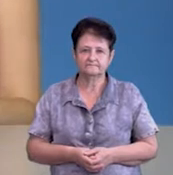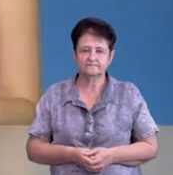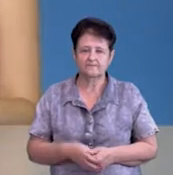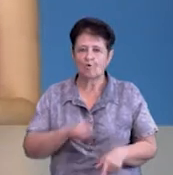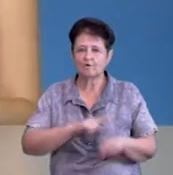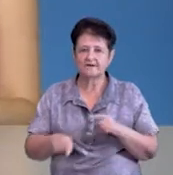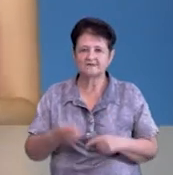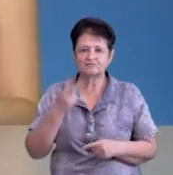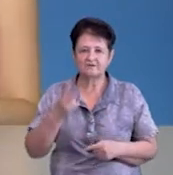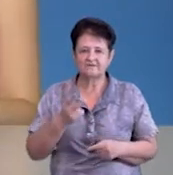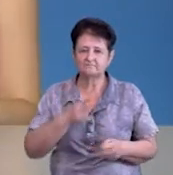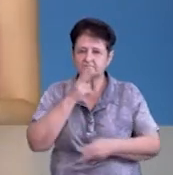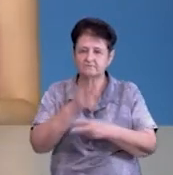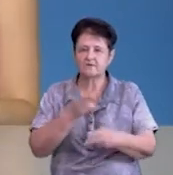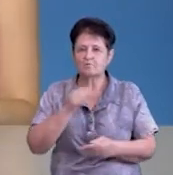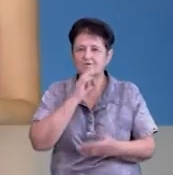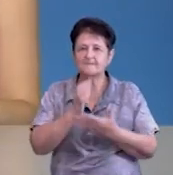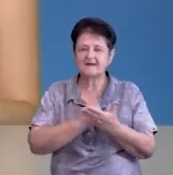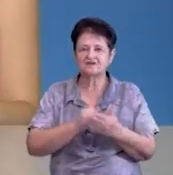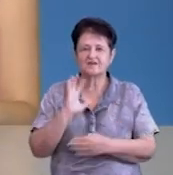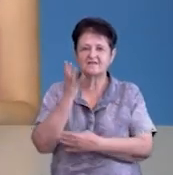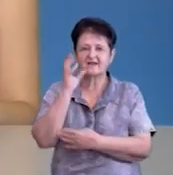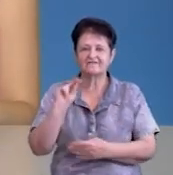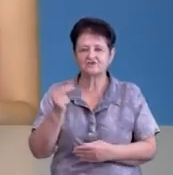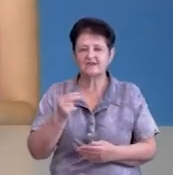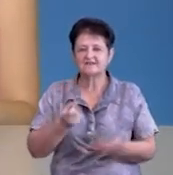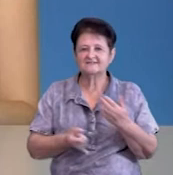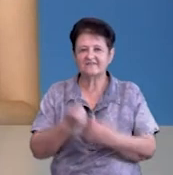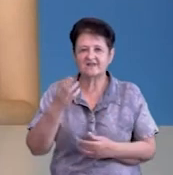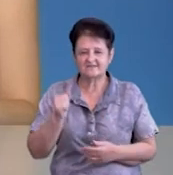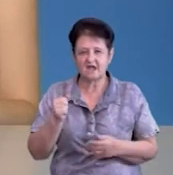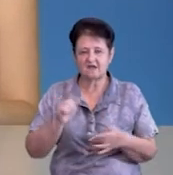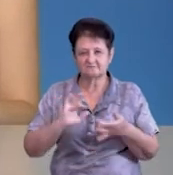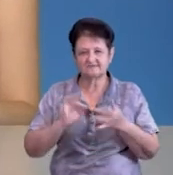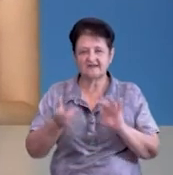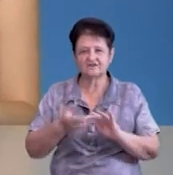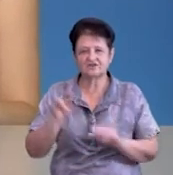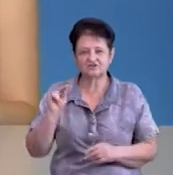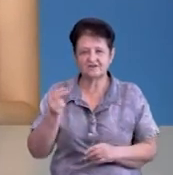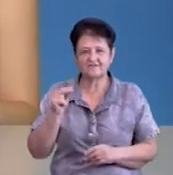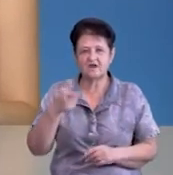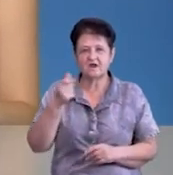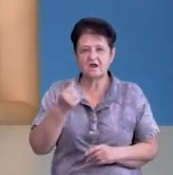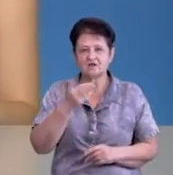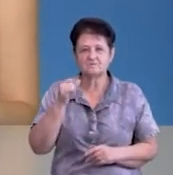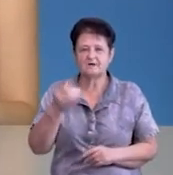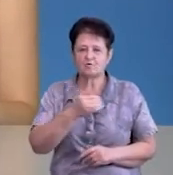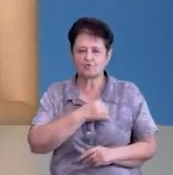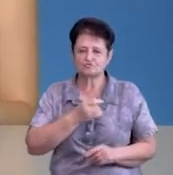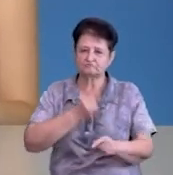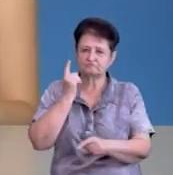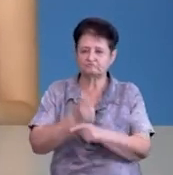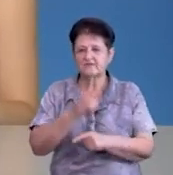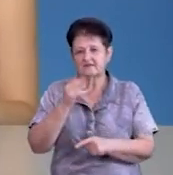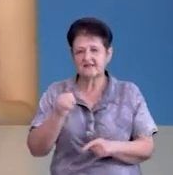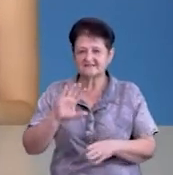Одразу дві петиції про збереження дерев у Чернігові з'явилися на міському сайті. Олександр Гашпар хоче запровадити мораторій на